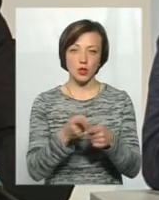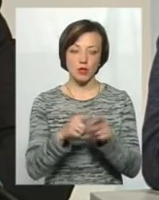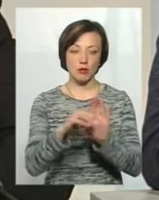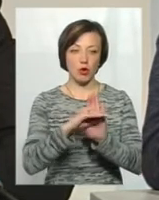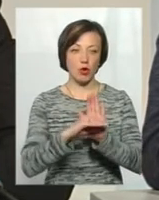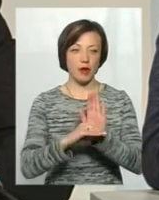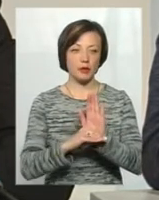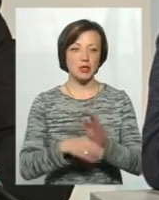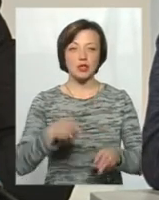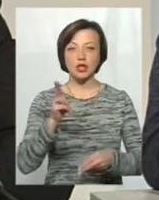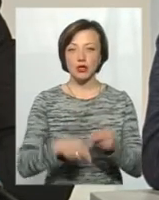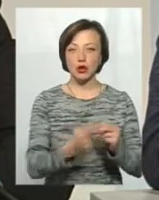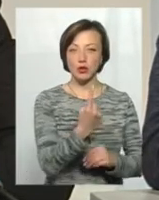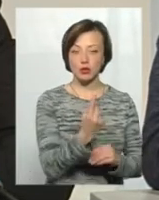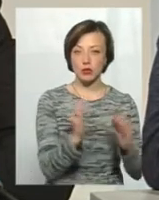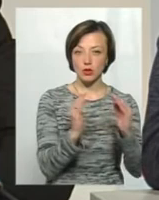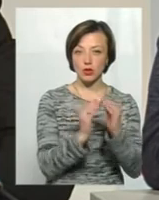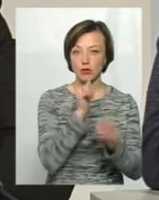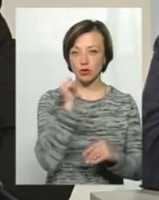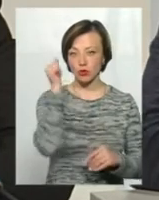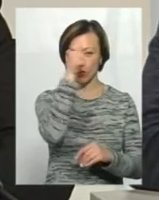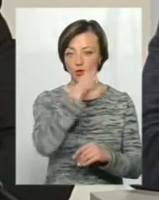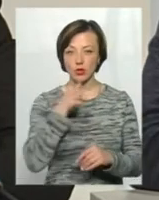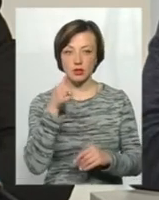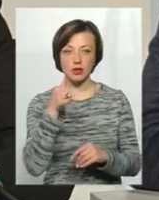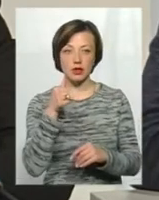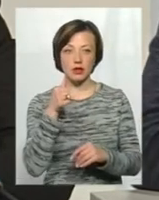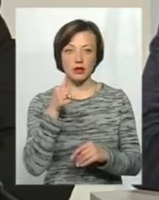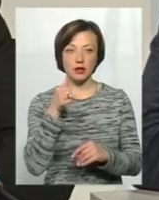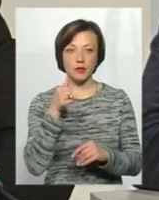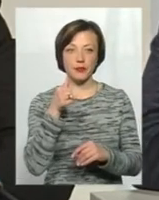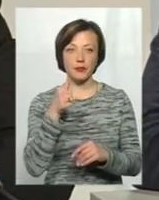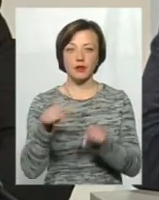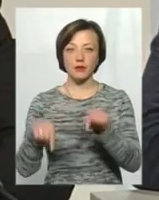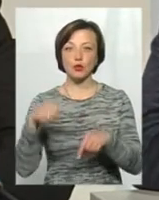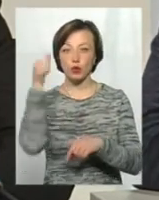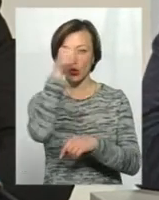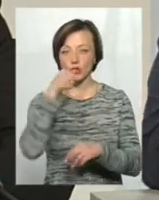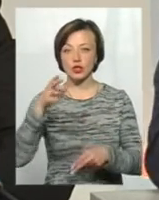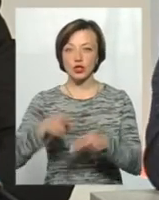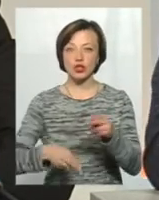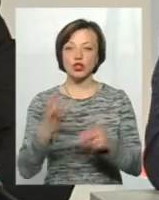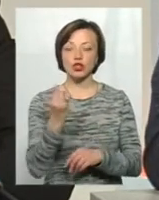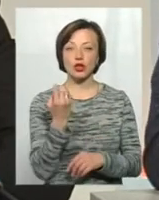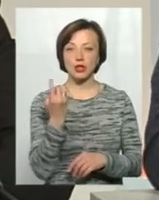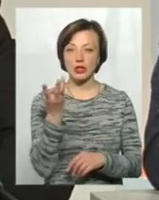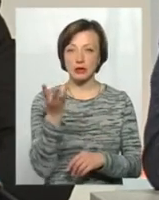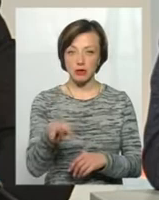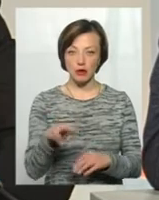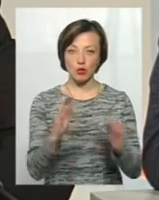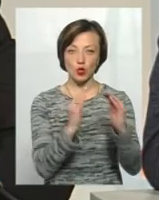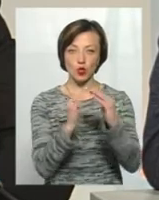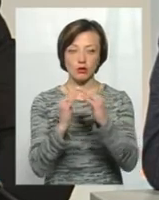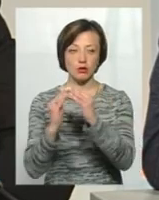І закінчили один будинок в минулому році. На стадії завершення в цьому році ми вже закінчили ще три будинки.